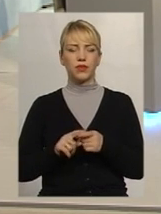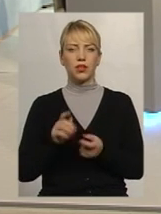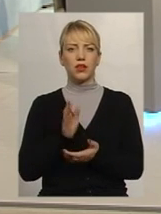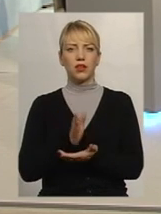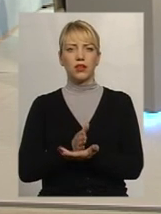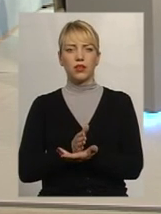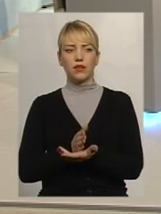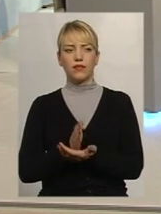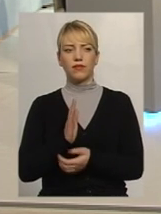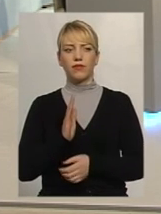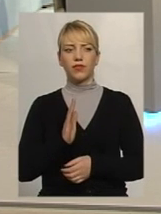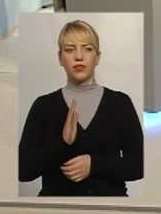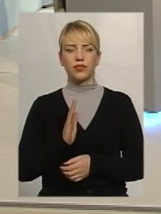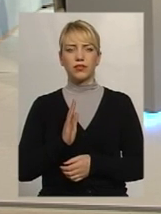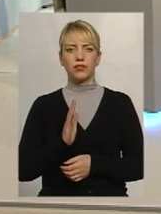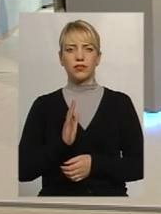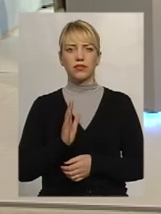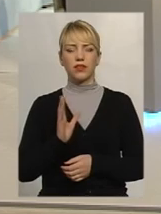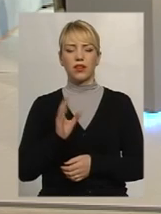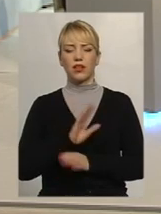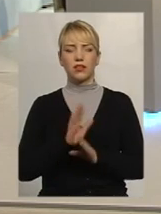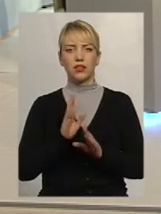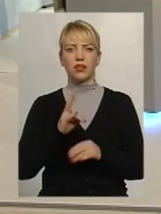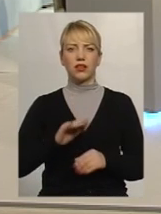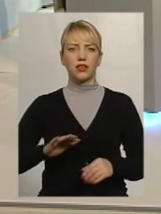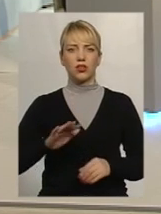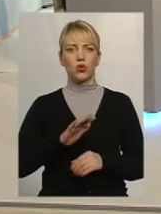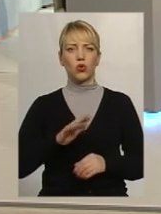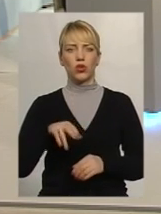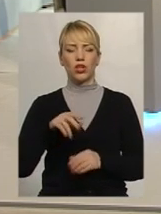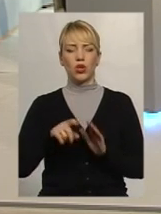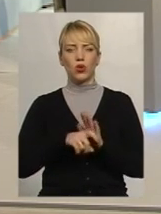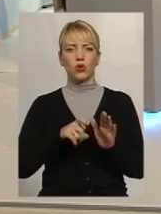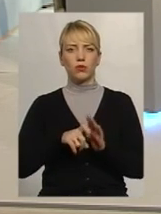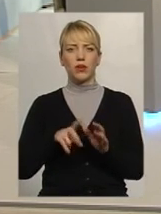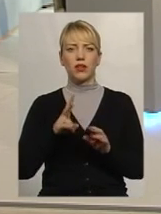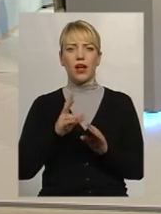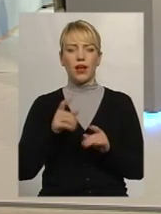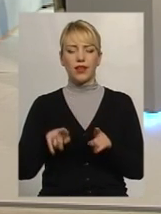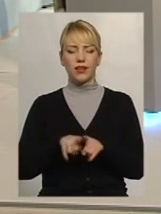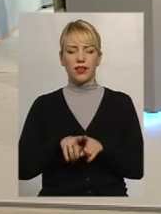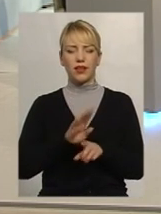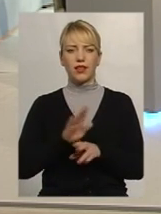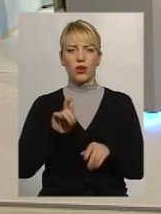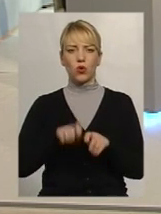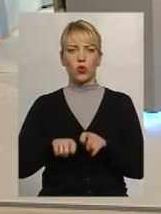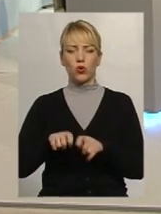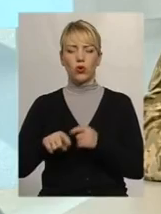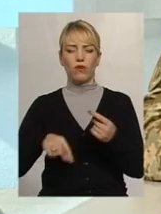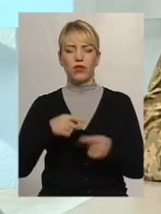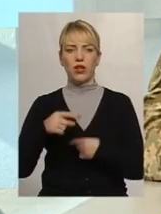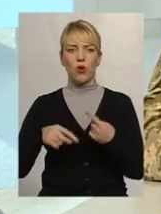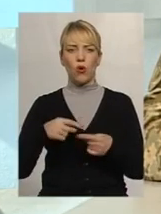не тільки на території Донбасу, а такий неконтрольований обіг зброї і